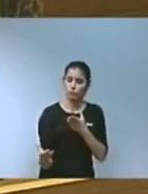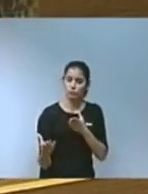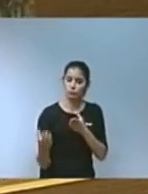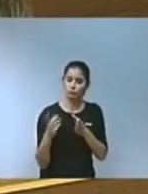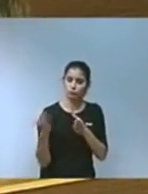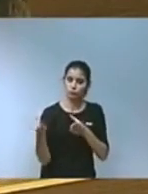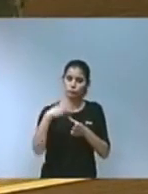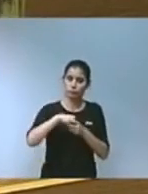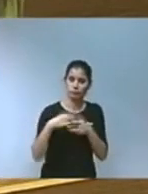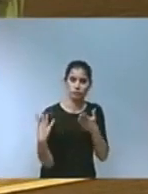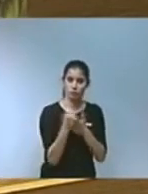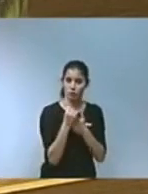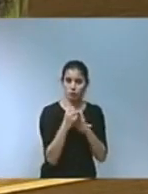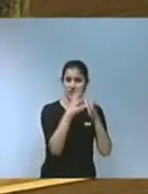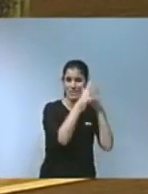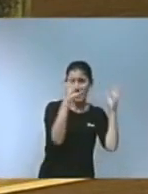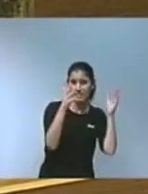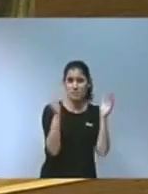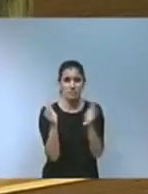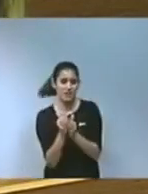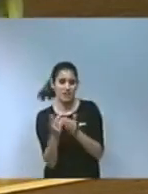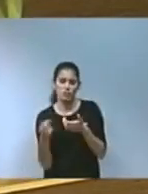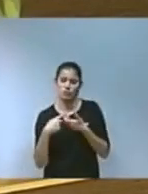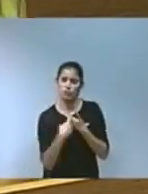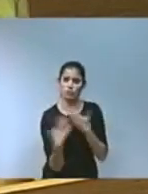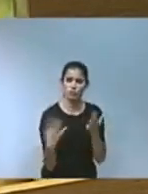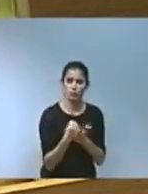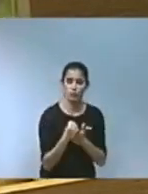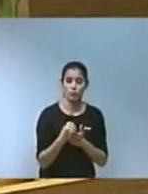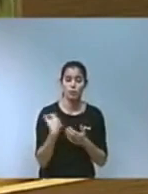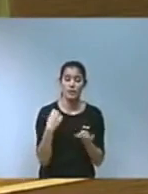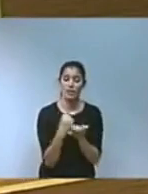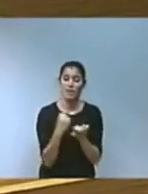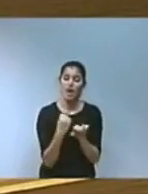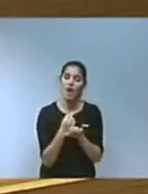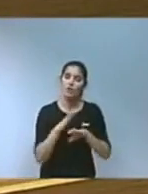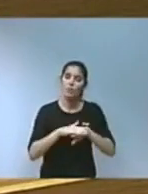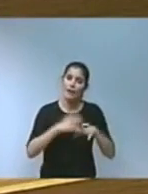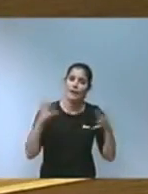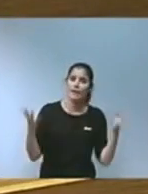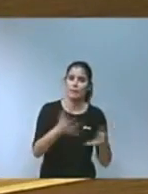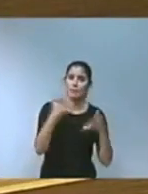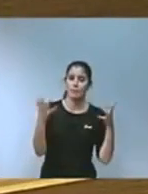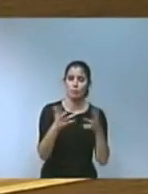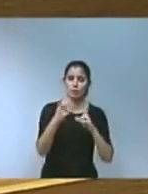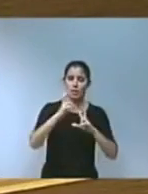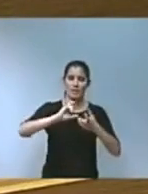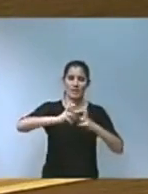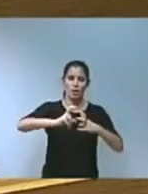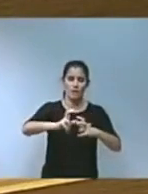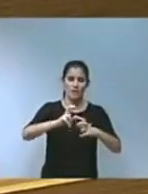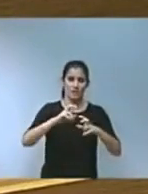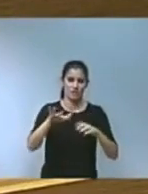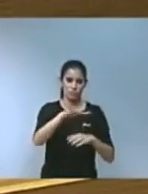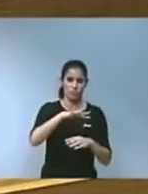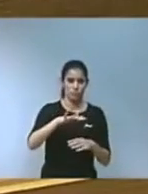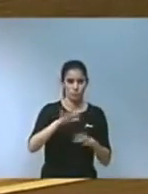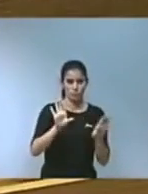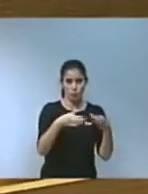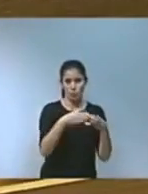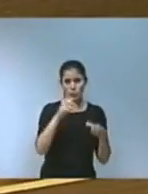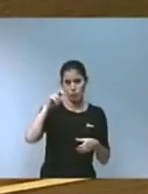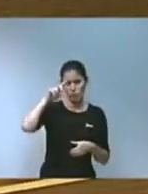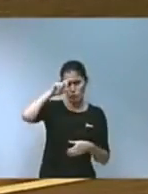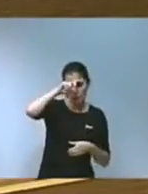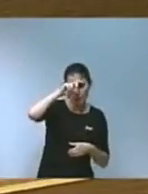parlat dels grans i fins i tot dels xicotets. Treballarem per impulsar les renovables al món rural i en el sector agrícola i ramader